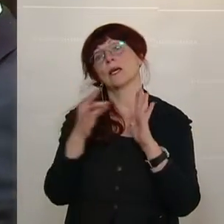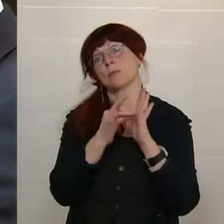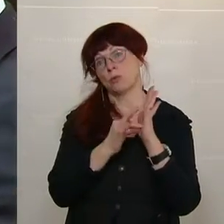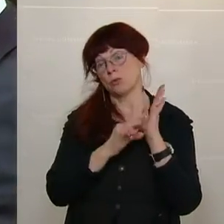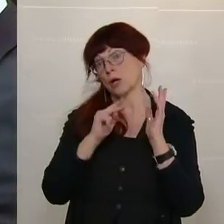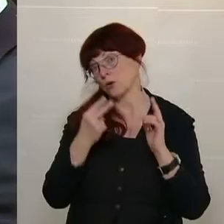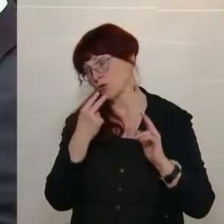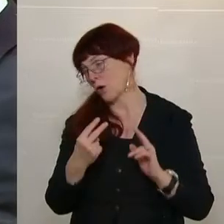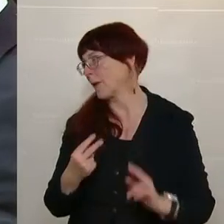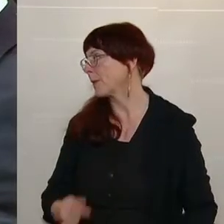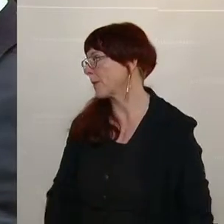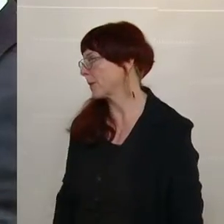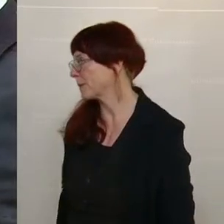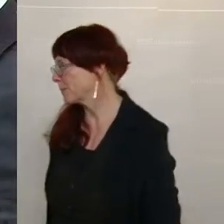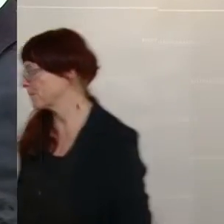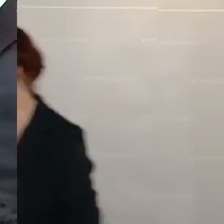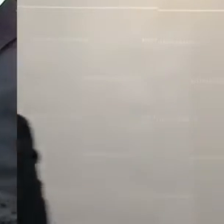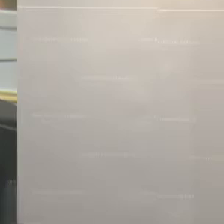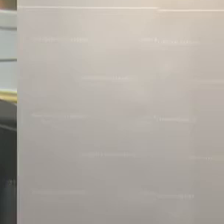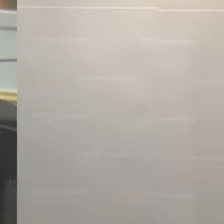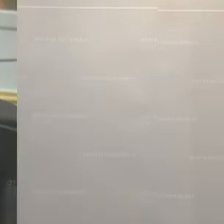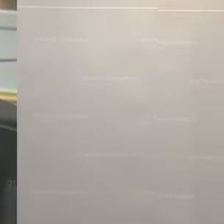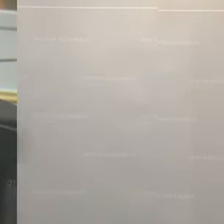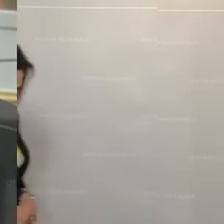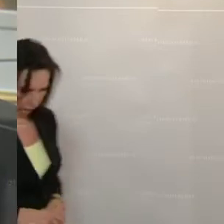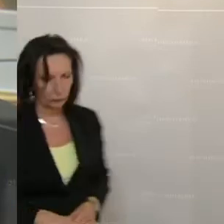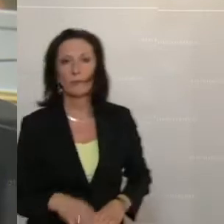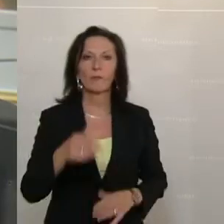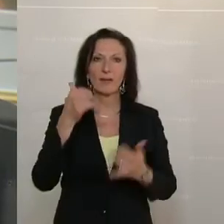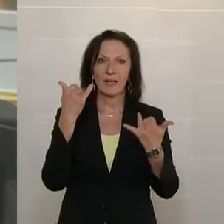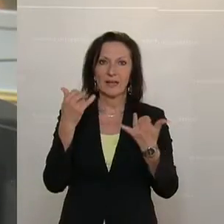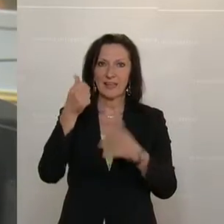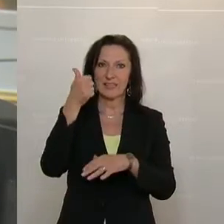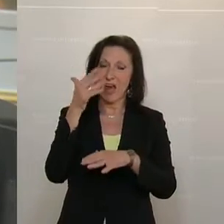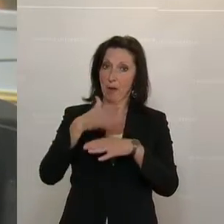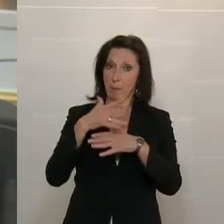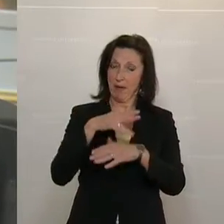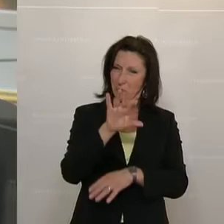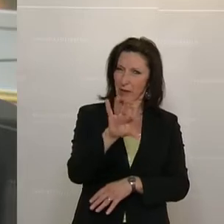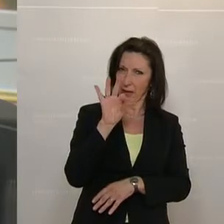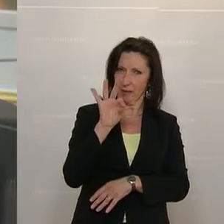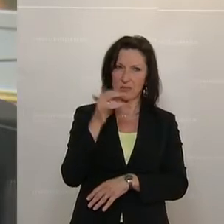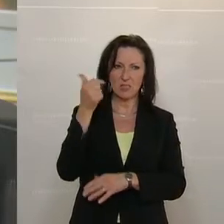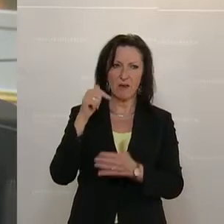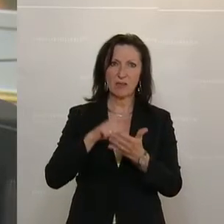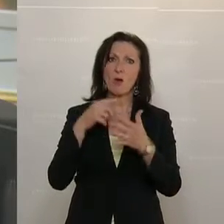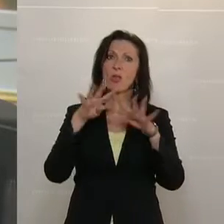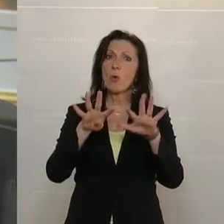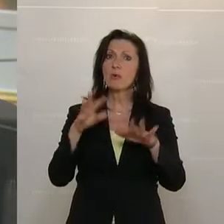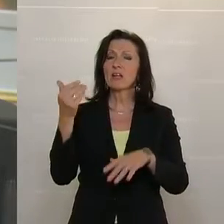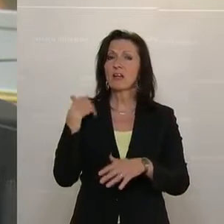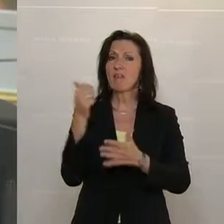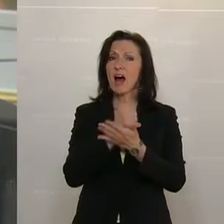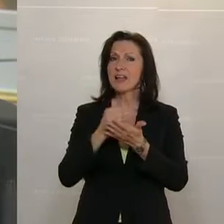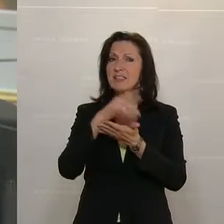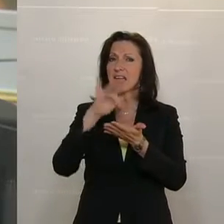nehmen. Und ich möchte nur ein Beispiel hervorheben. Wir haben bereits im Jahr 2019 einen Bericht zur Arzneimittelbeschaffung